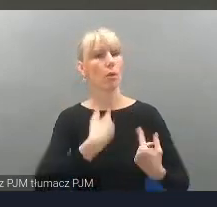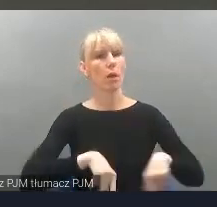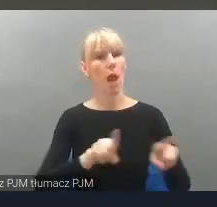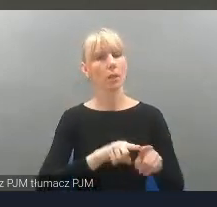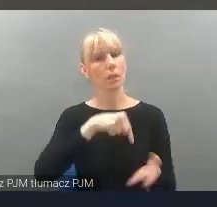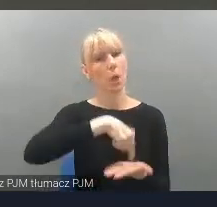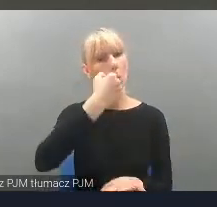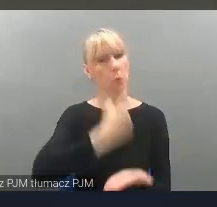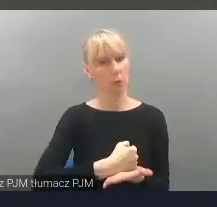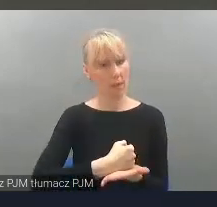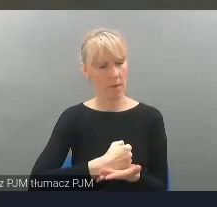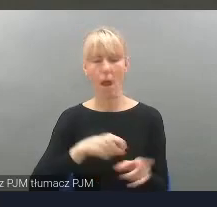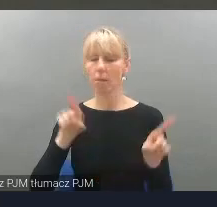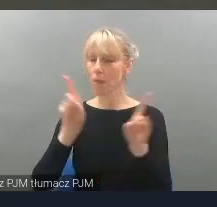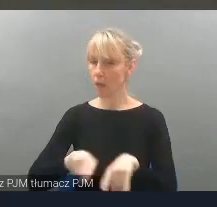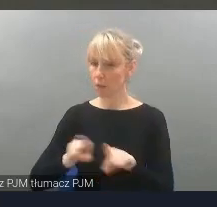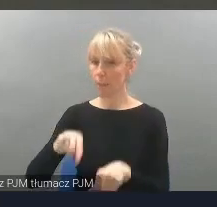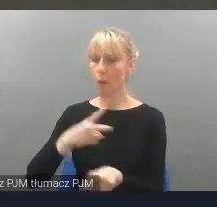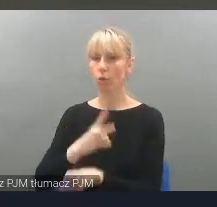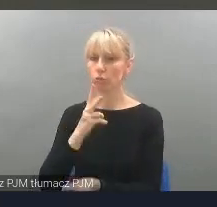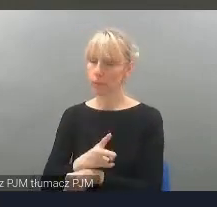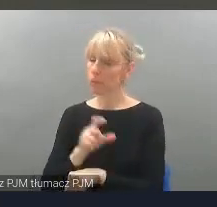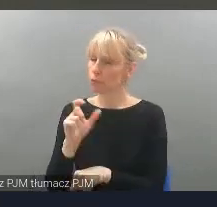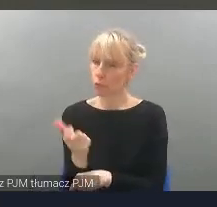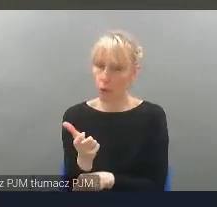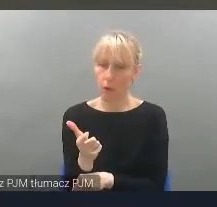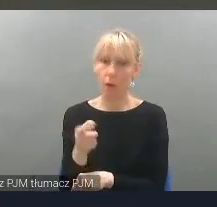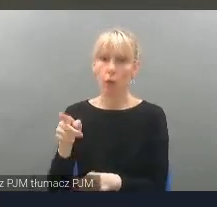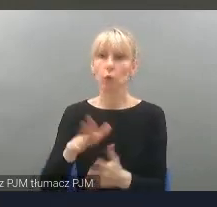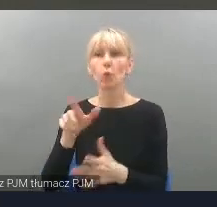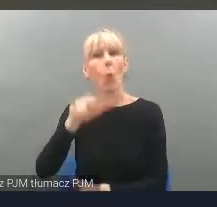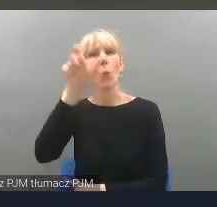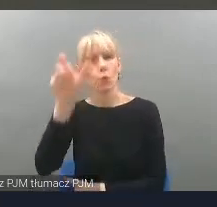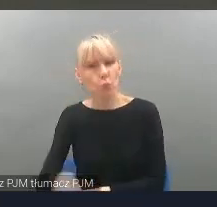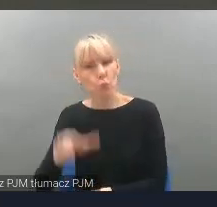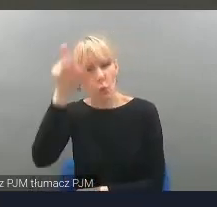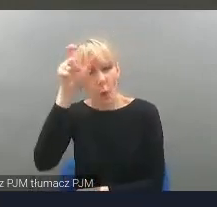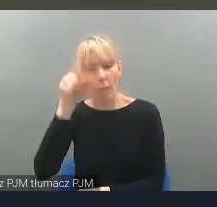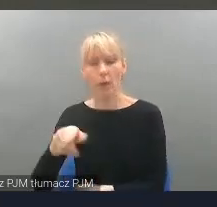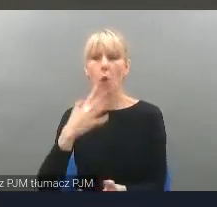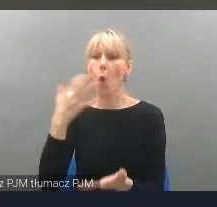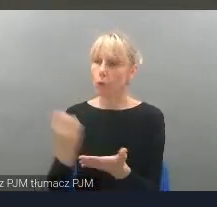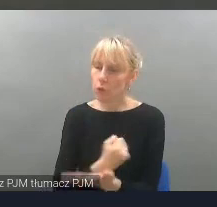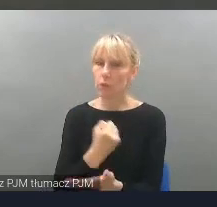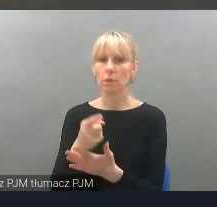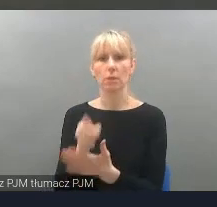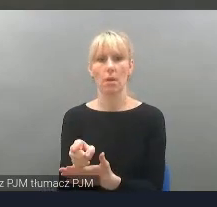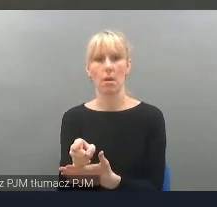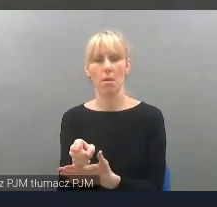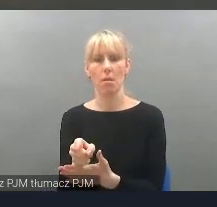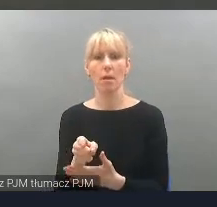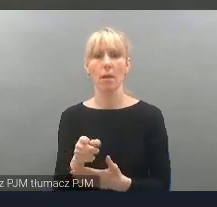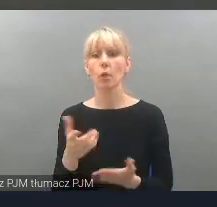ale, że dostępność to przede wszystkim człowiek, który korzysta z naszej oferty, który uczestniczy w naszych wydarzeniach,